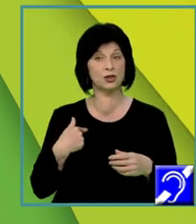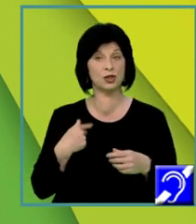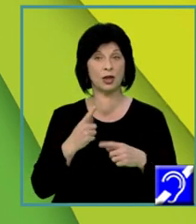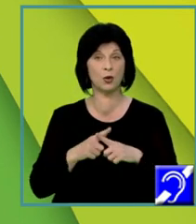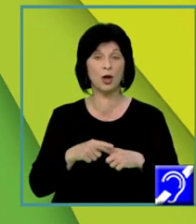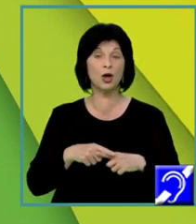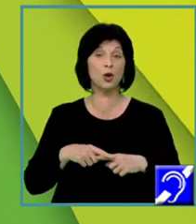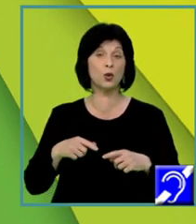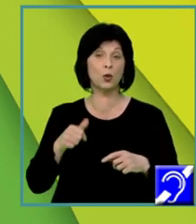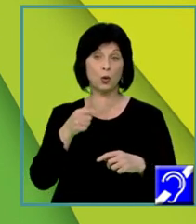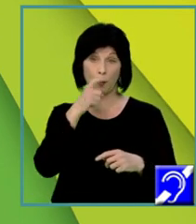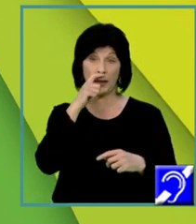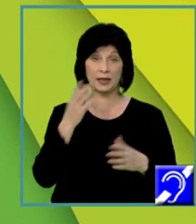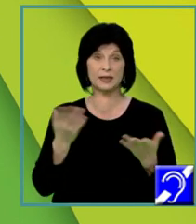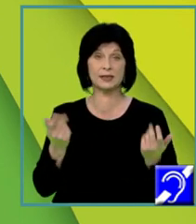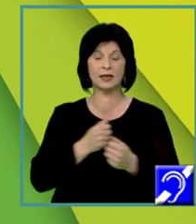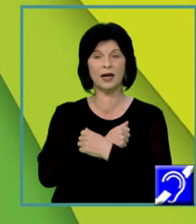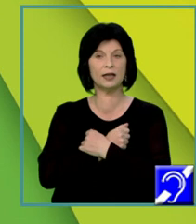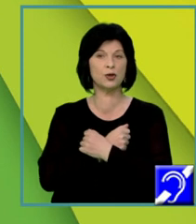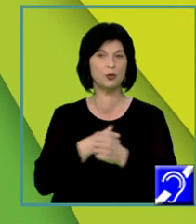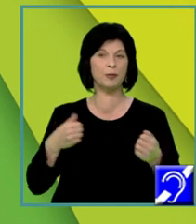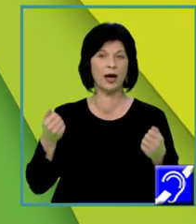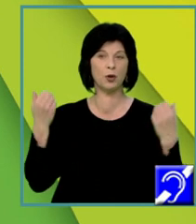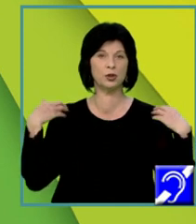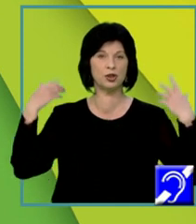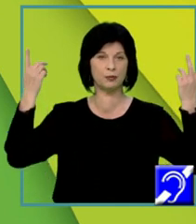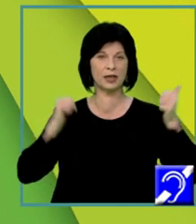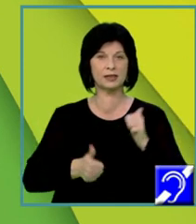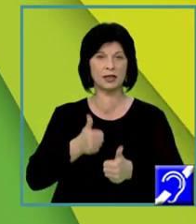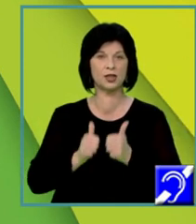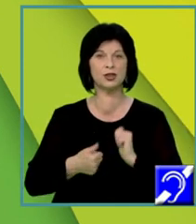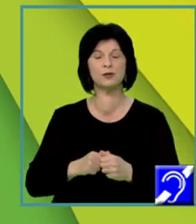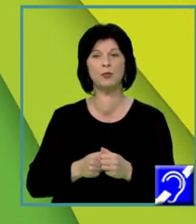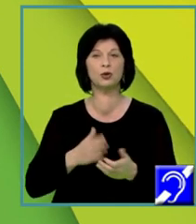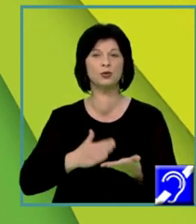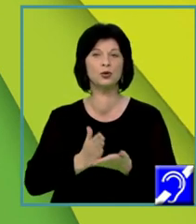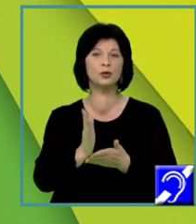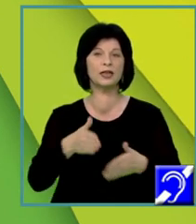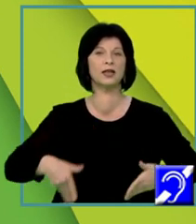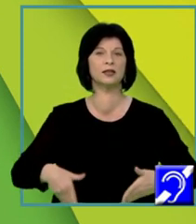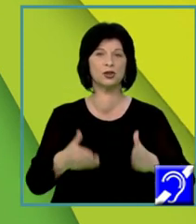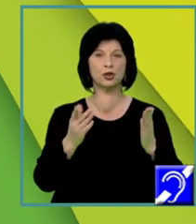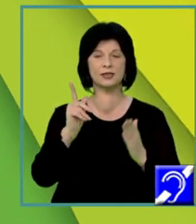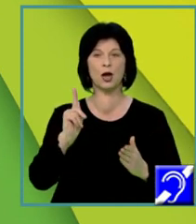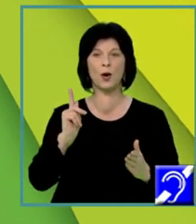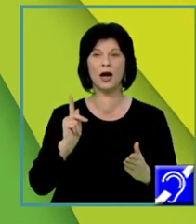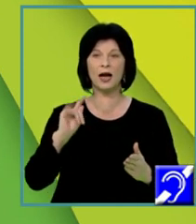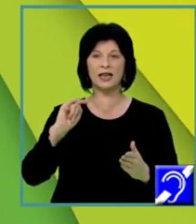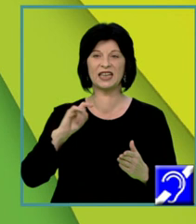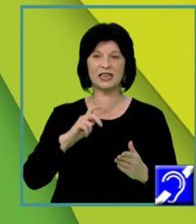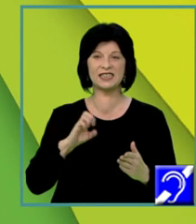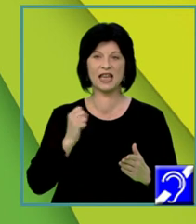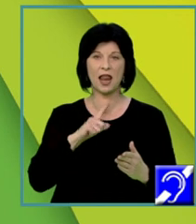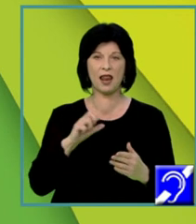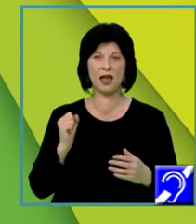gimnastica și sportul, cu trei rând împreună șoseaua Chiselef, în lung și în lat, cale de 3 km, de la capul